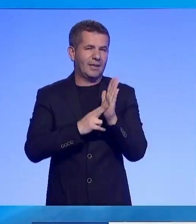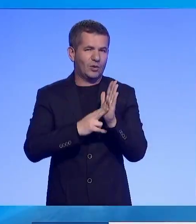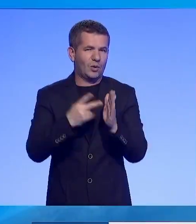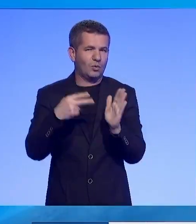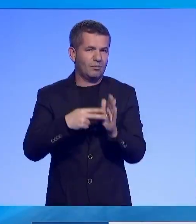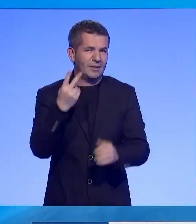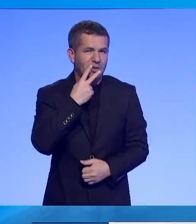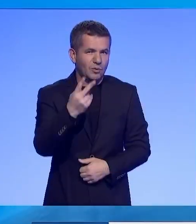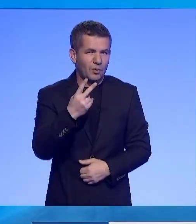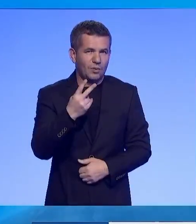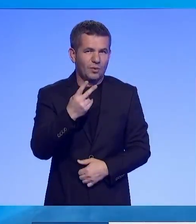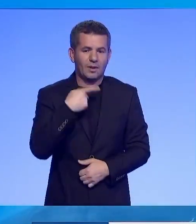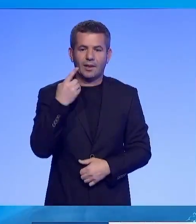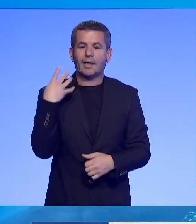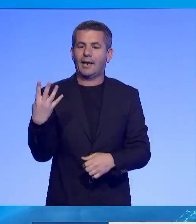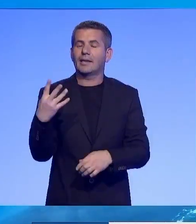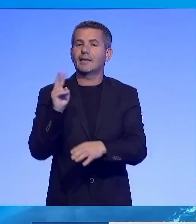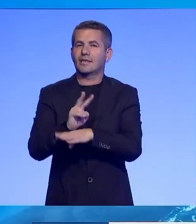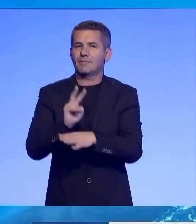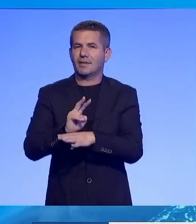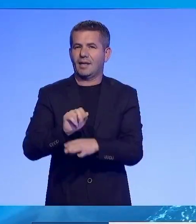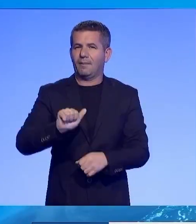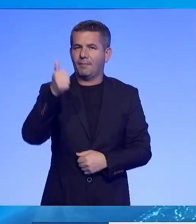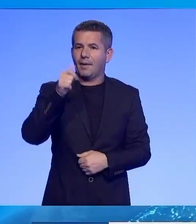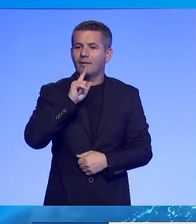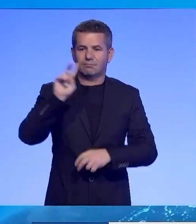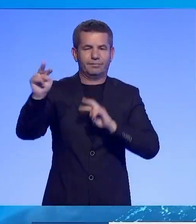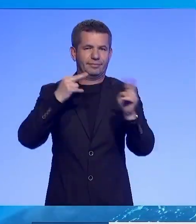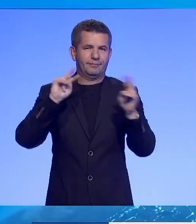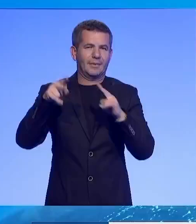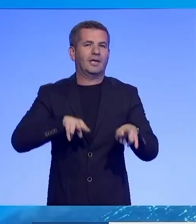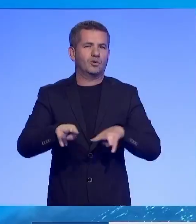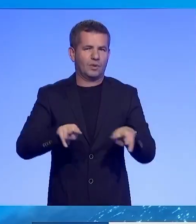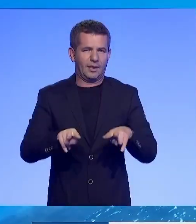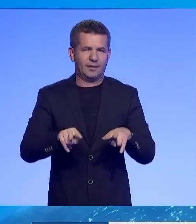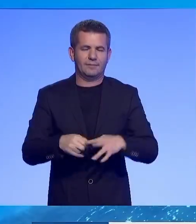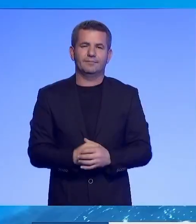me 40 dëshmitarët e parë që do të thirën gjatë gjykimit.